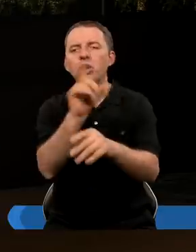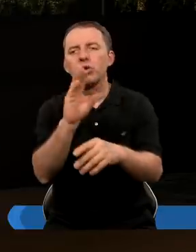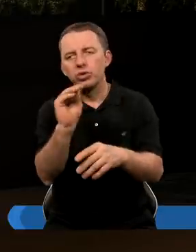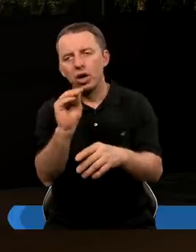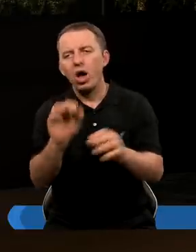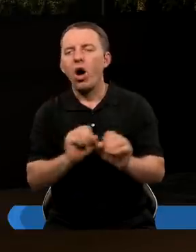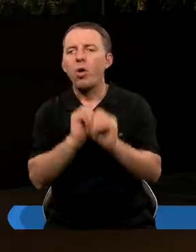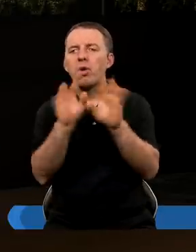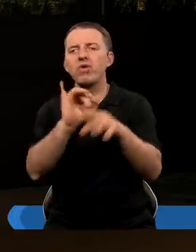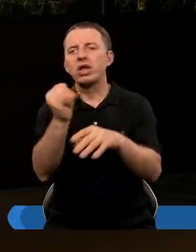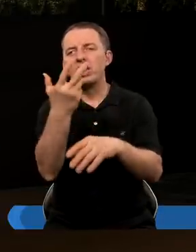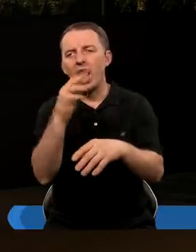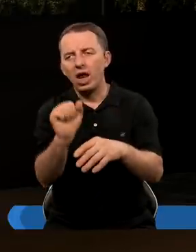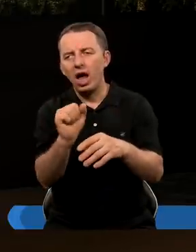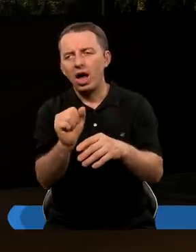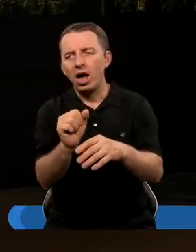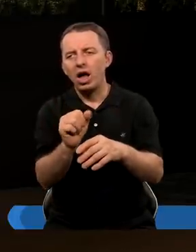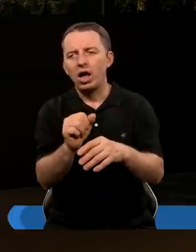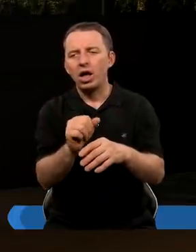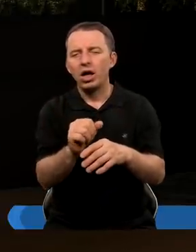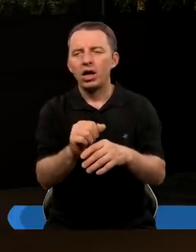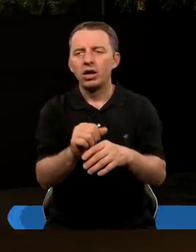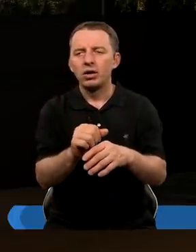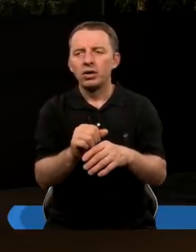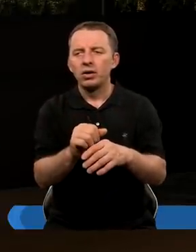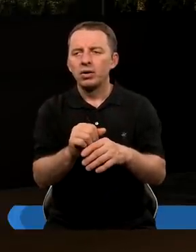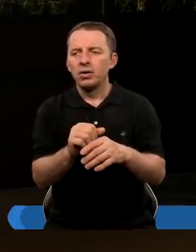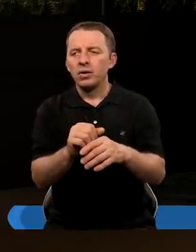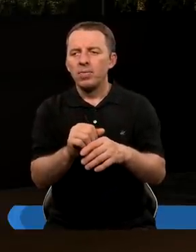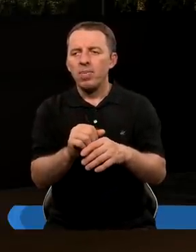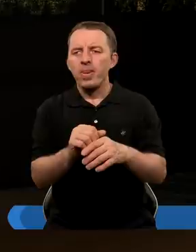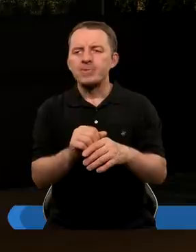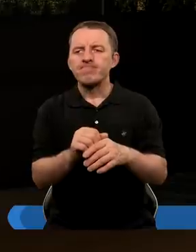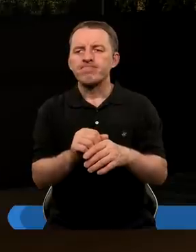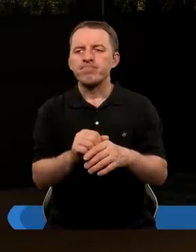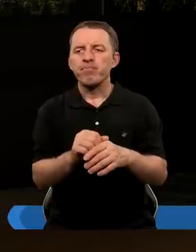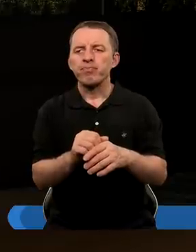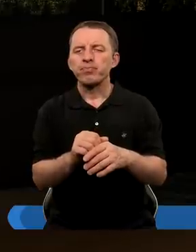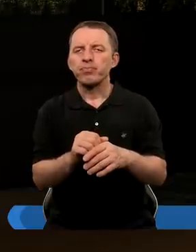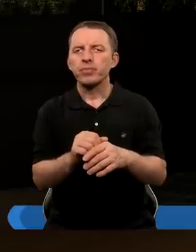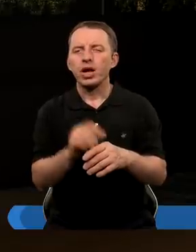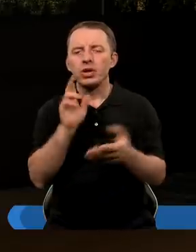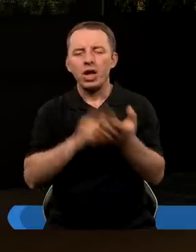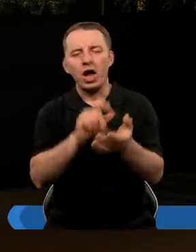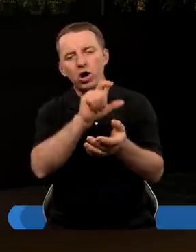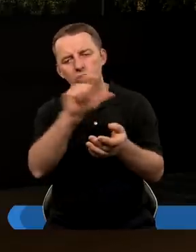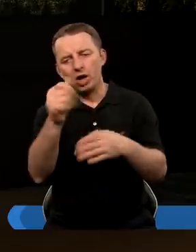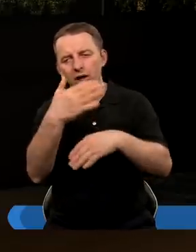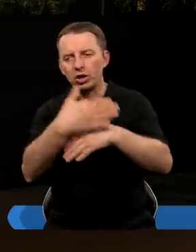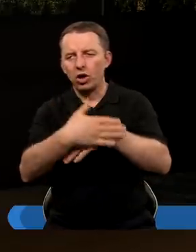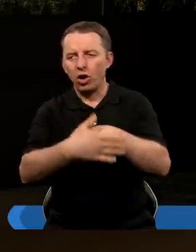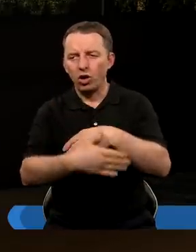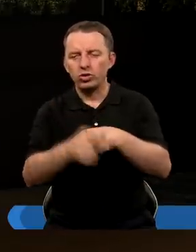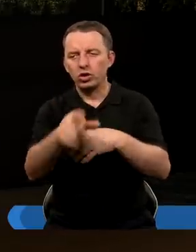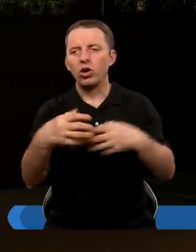Księdze Objawienia, że na czas końca to